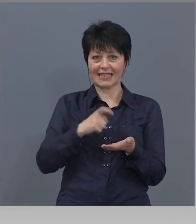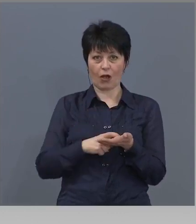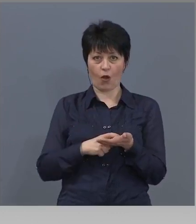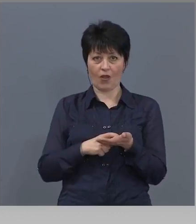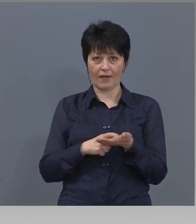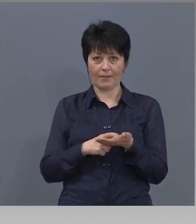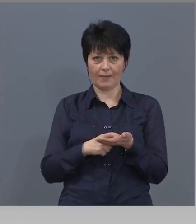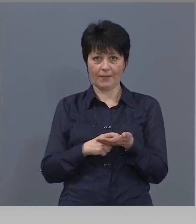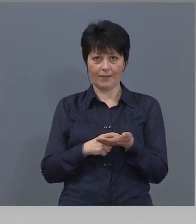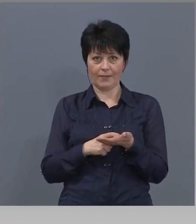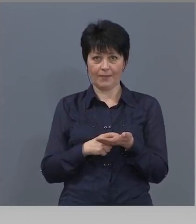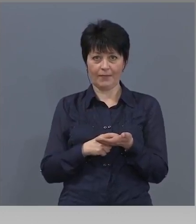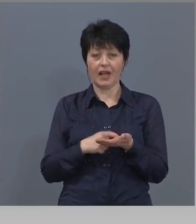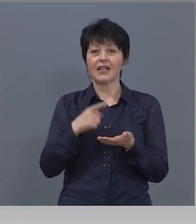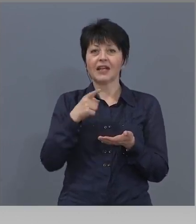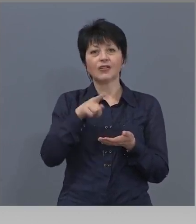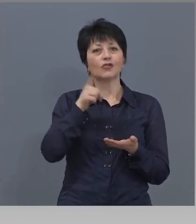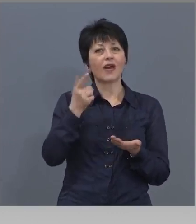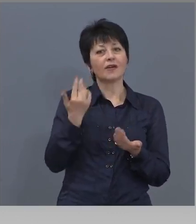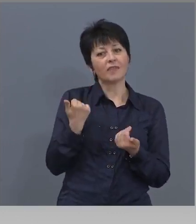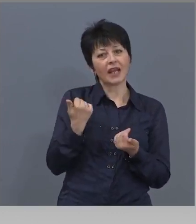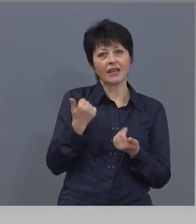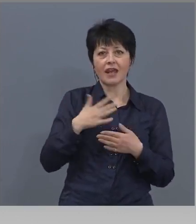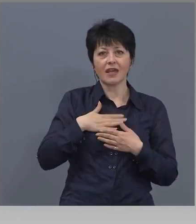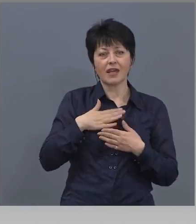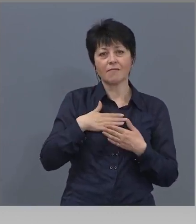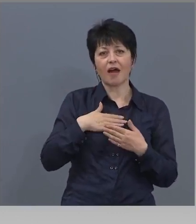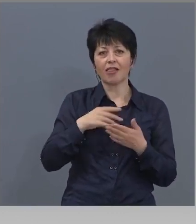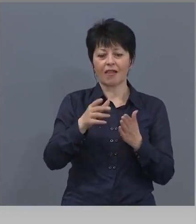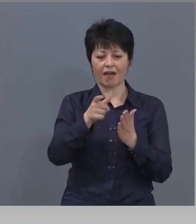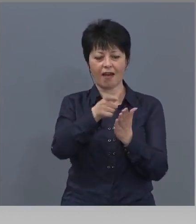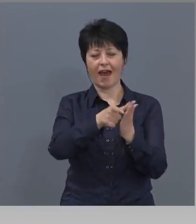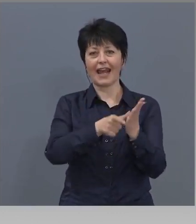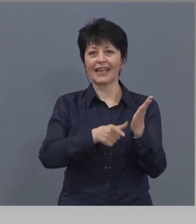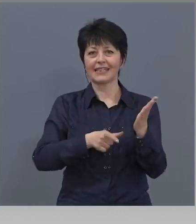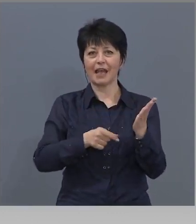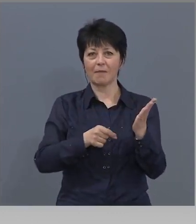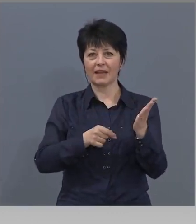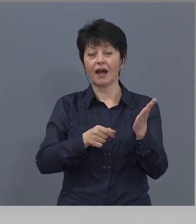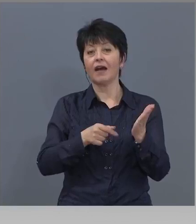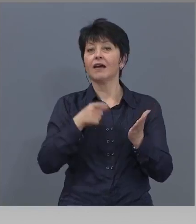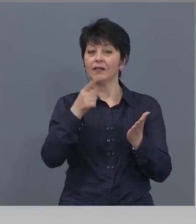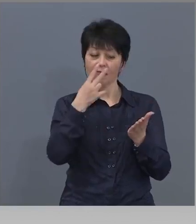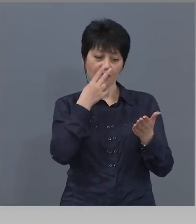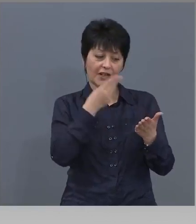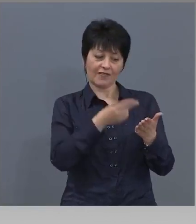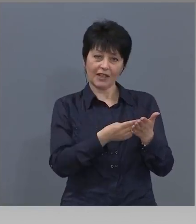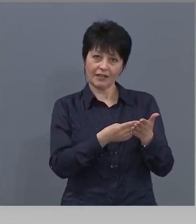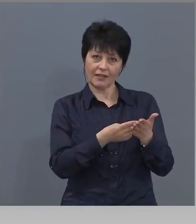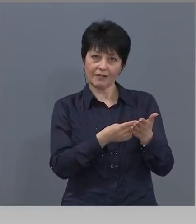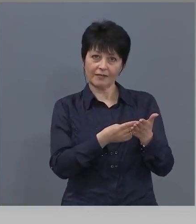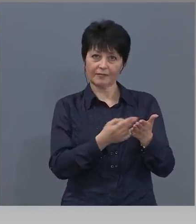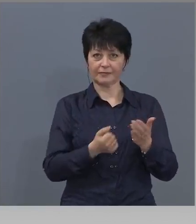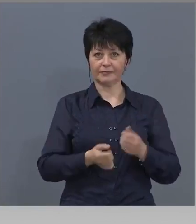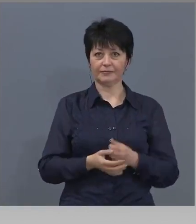с какво се ликува и с нея той може да си вземе лекарство, което му е определено от лекара.